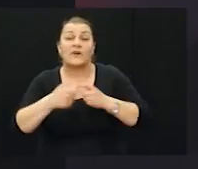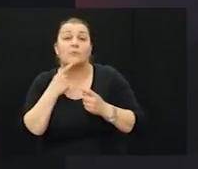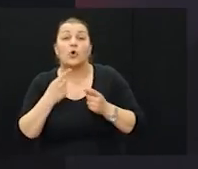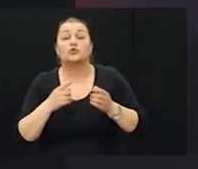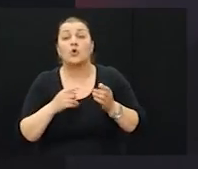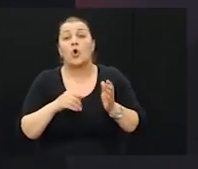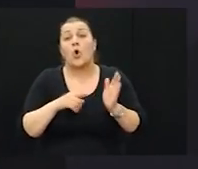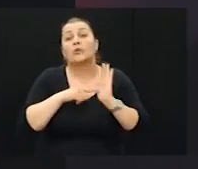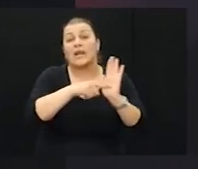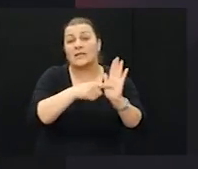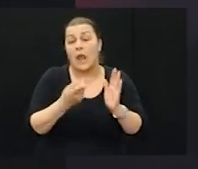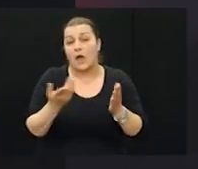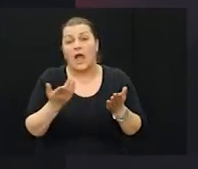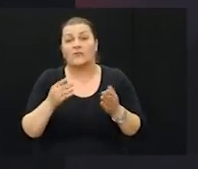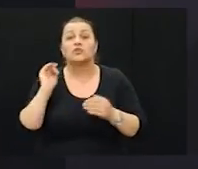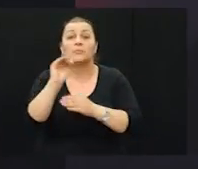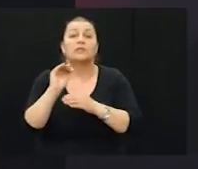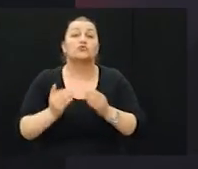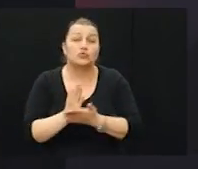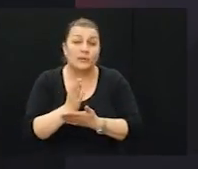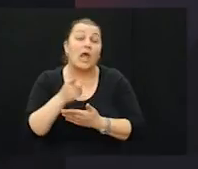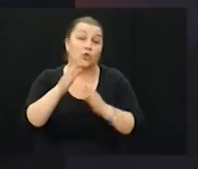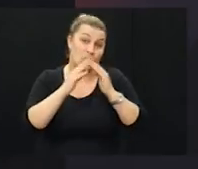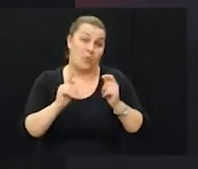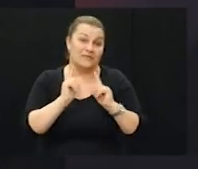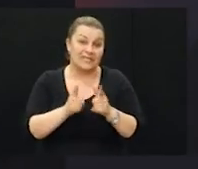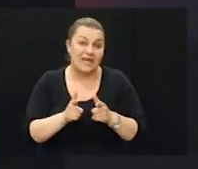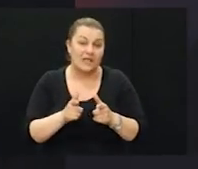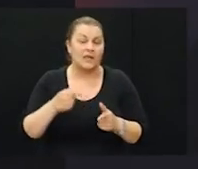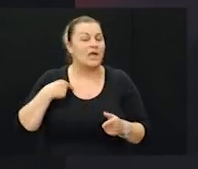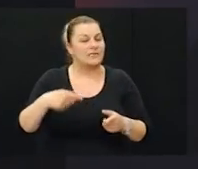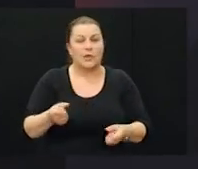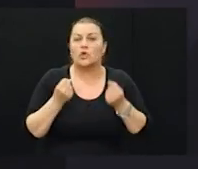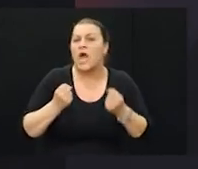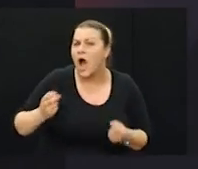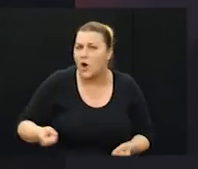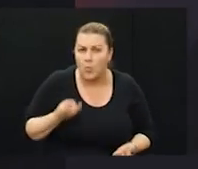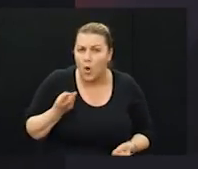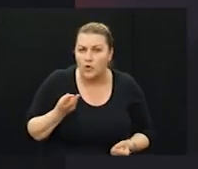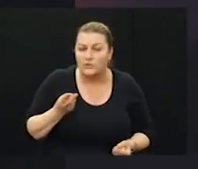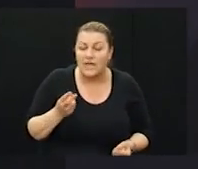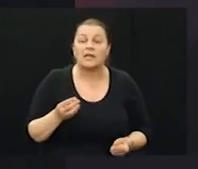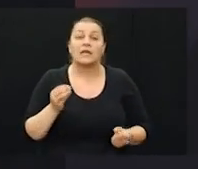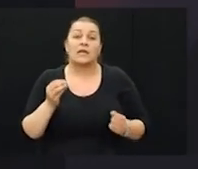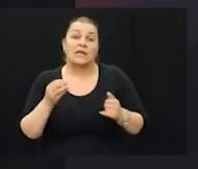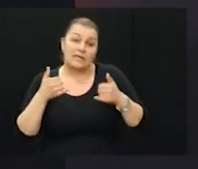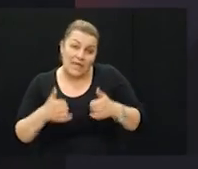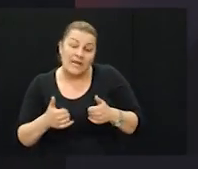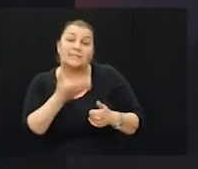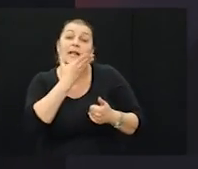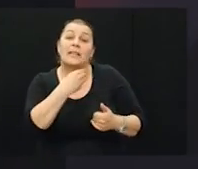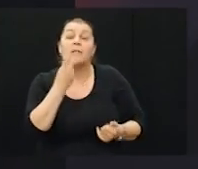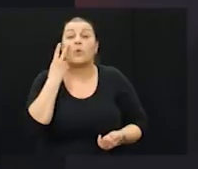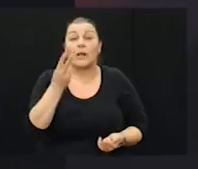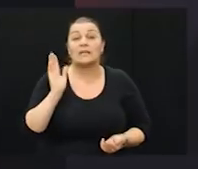Hrvatske države, a to je domovinski rat na koji sam ponosan i na koji svi moji suborci su i tekako ponosni, pa i danas je lijepo